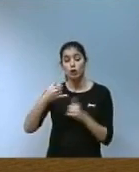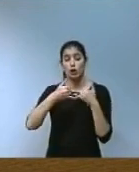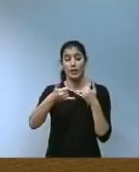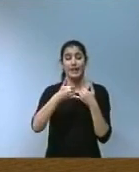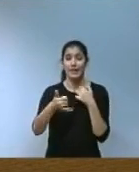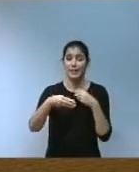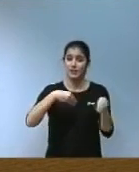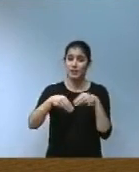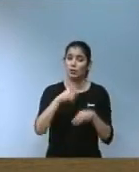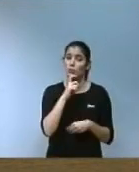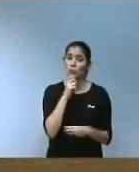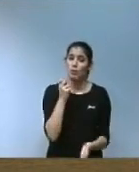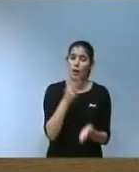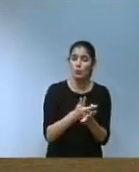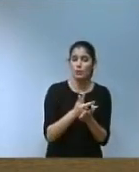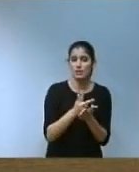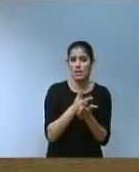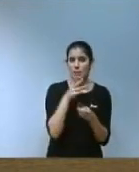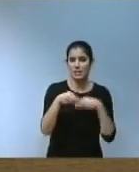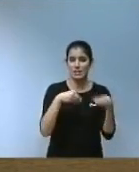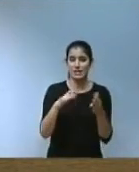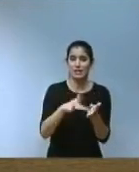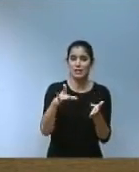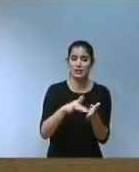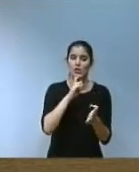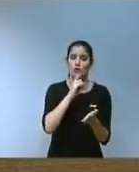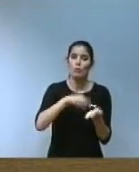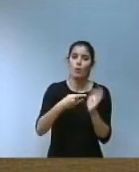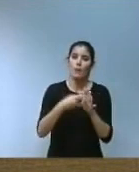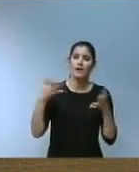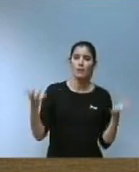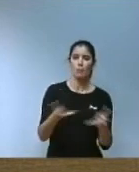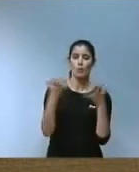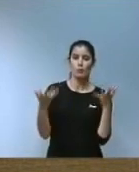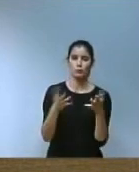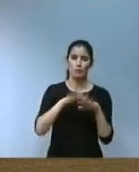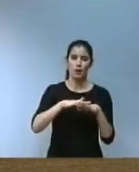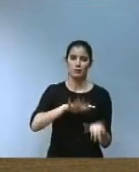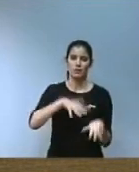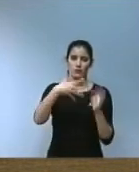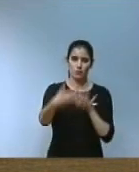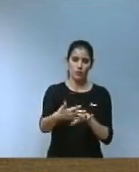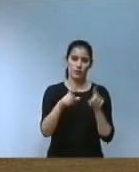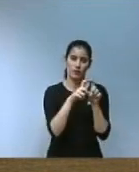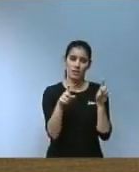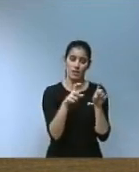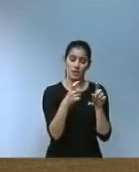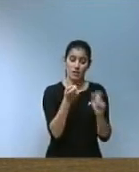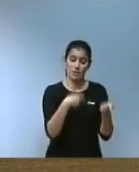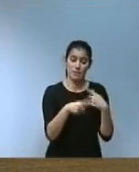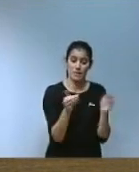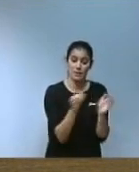matèria és l'aposta per a la estratègia digital mitjançant el pla d'impuls a la transformació digital del xicotet comerç i l'artesania